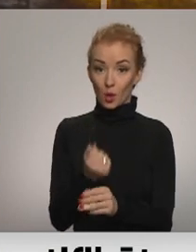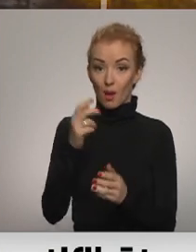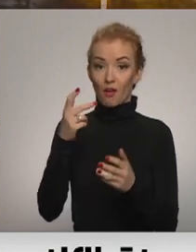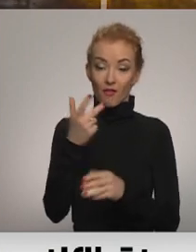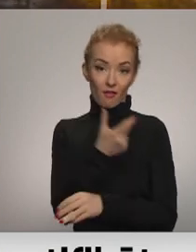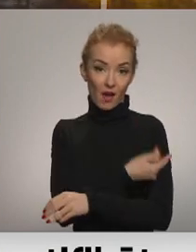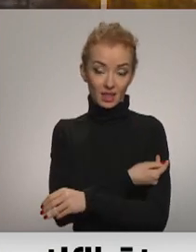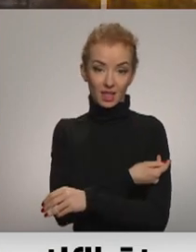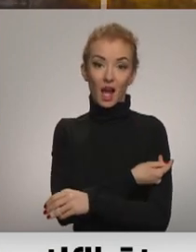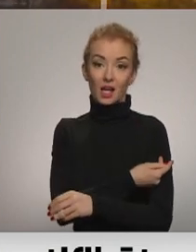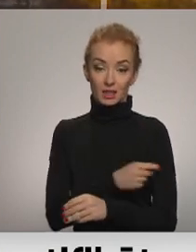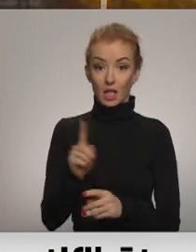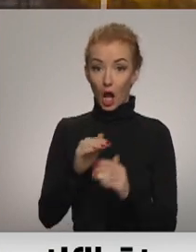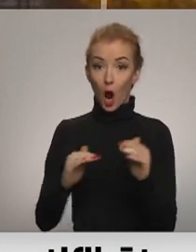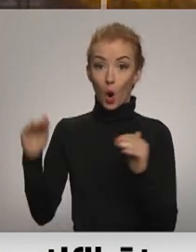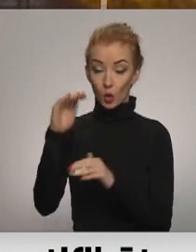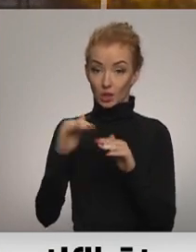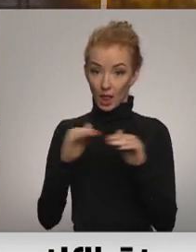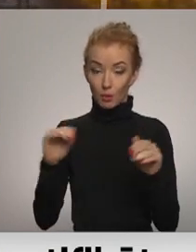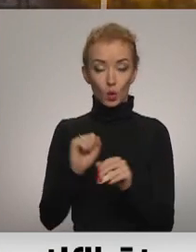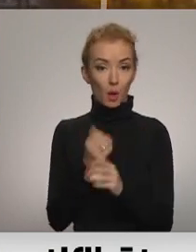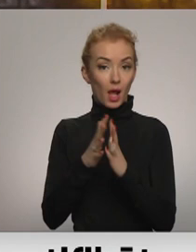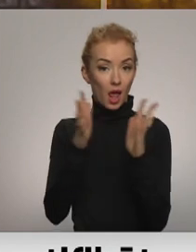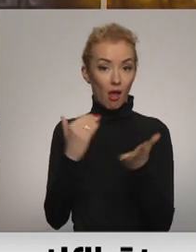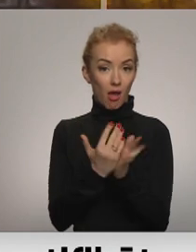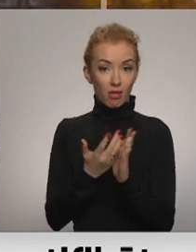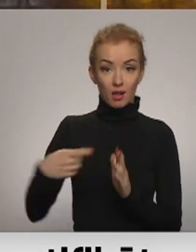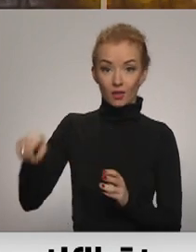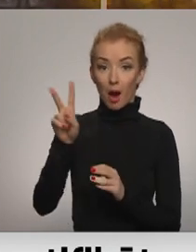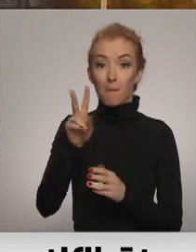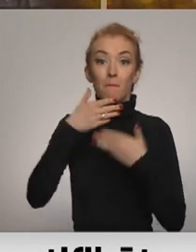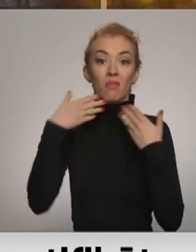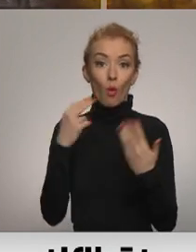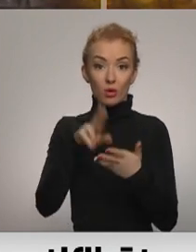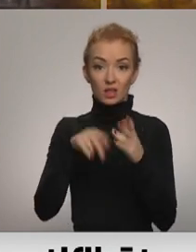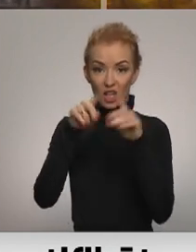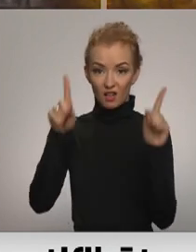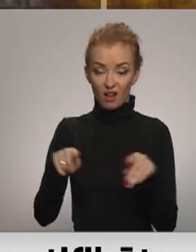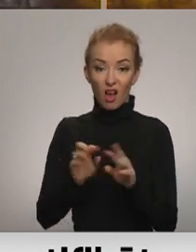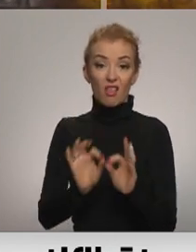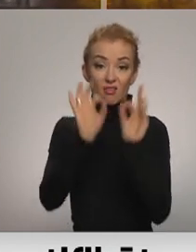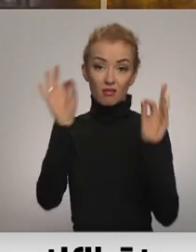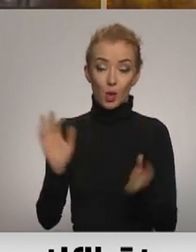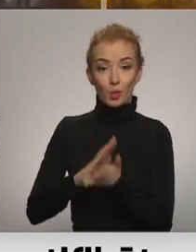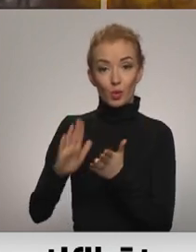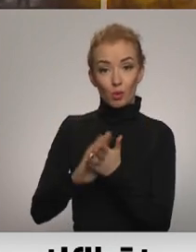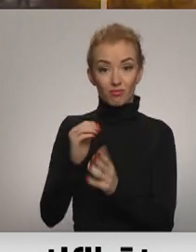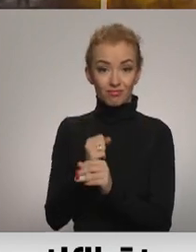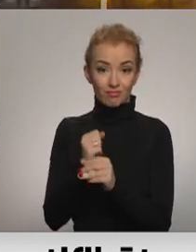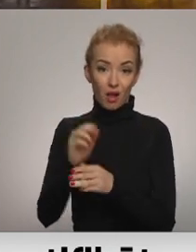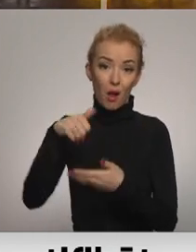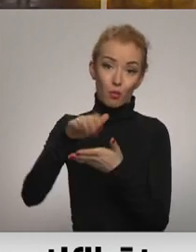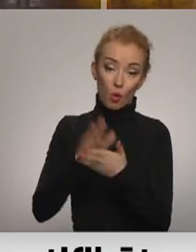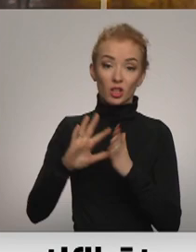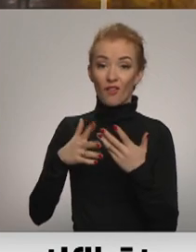nodarbināto vidū ir pietiekama augsta liela daļa cilvēka, kuriem certifikāta nav, varot nokļūt ēnu ekonomikā vai emigrēt. Plāšāk